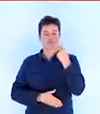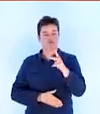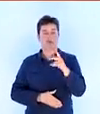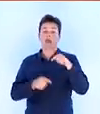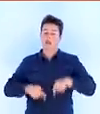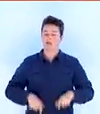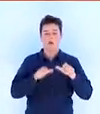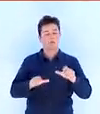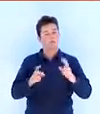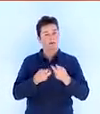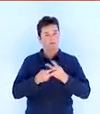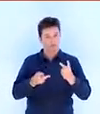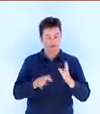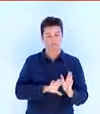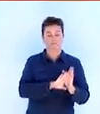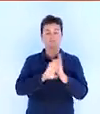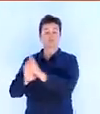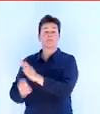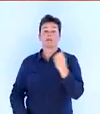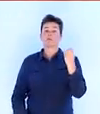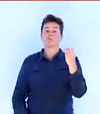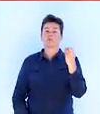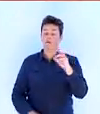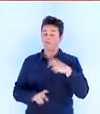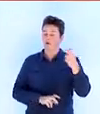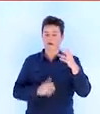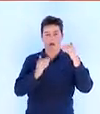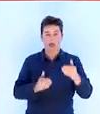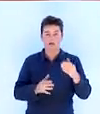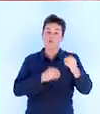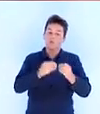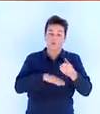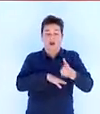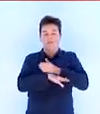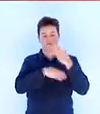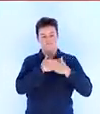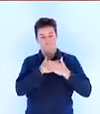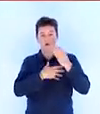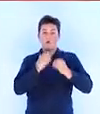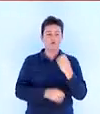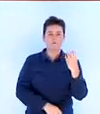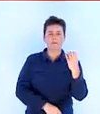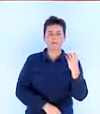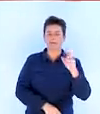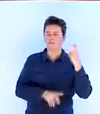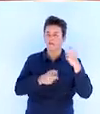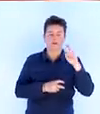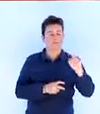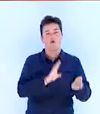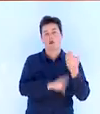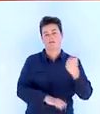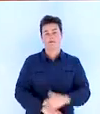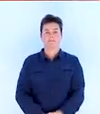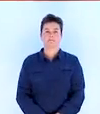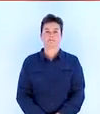contrôlera les tarifs publics. Je mettrai fin aux raquettes des radars automatiques, qui doivent être annoncées et démontées des routes où ils